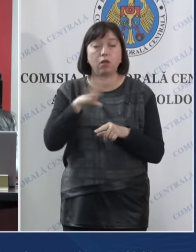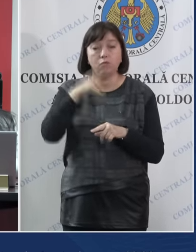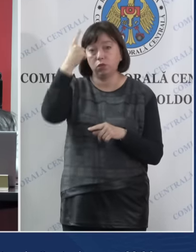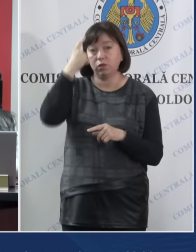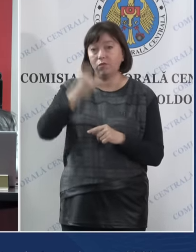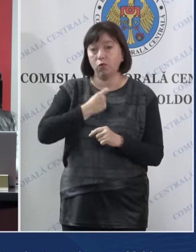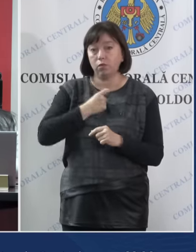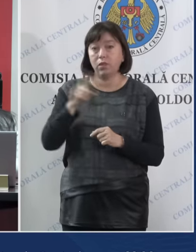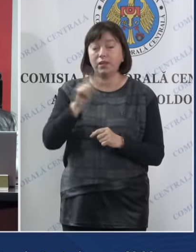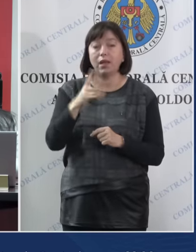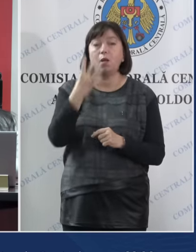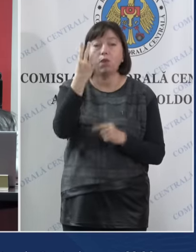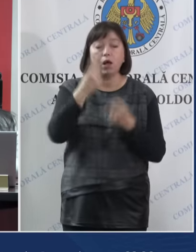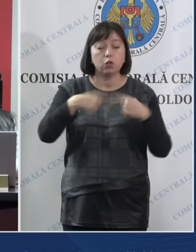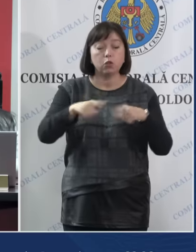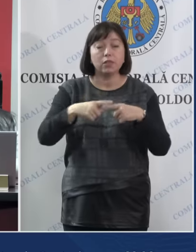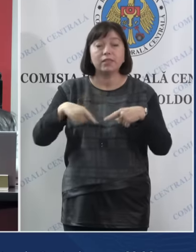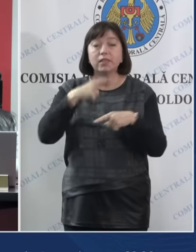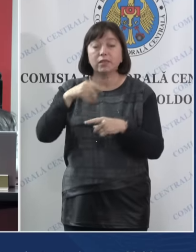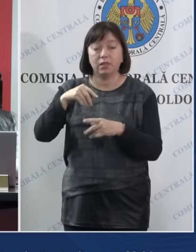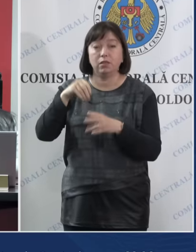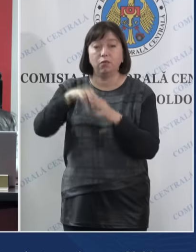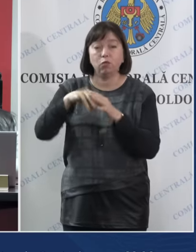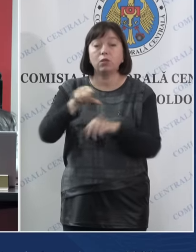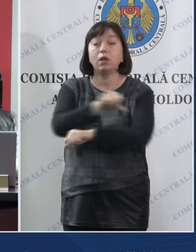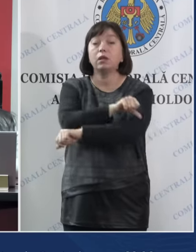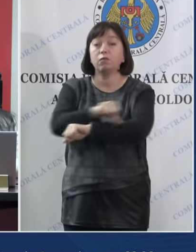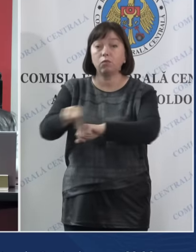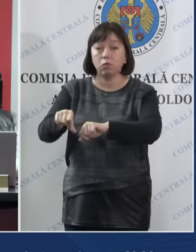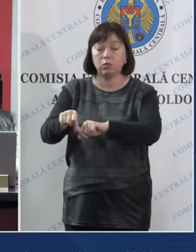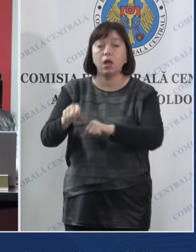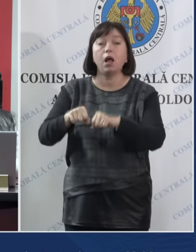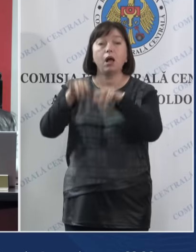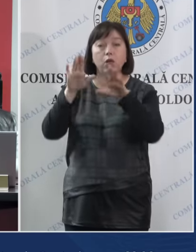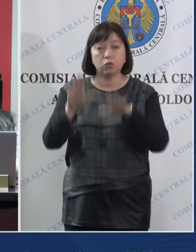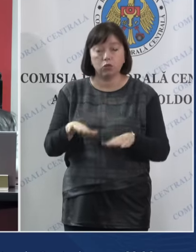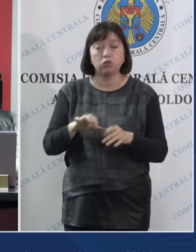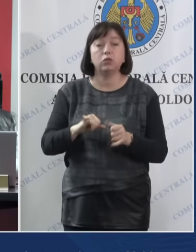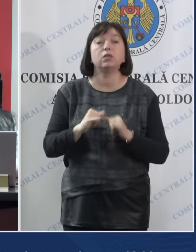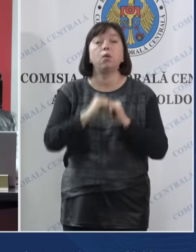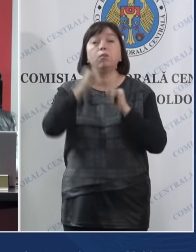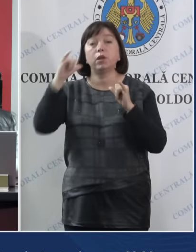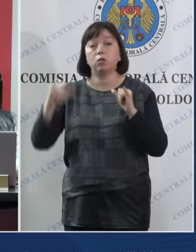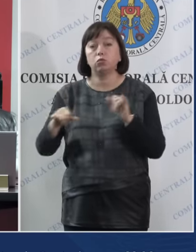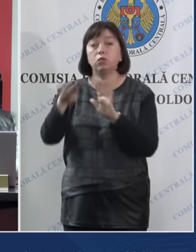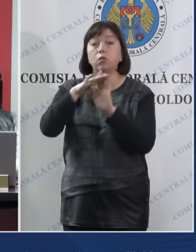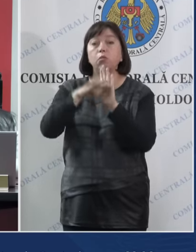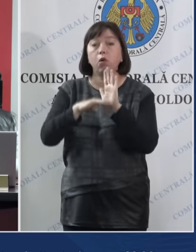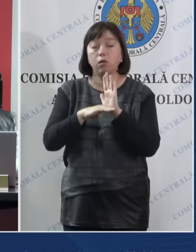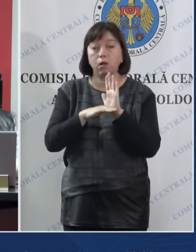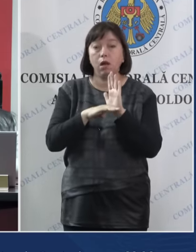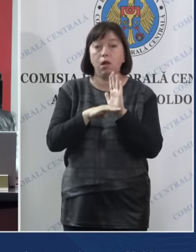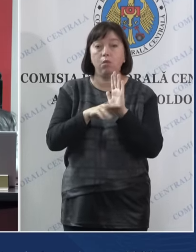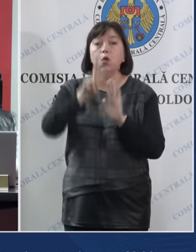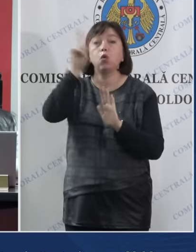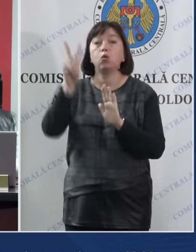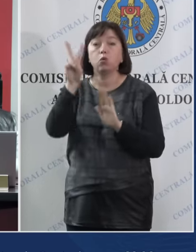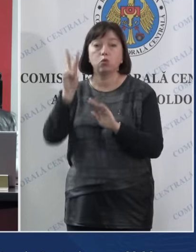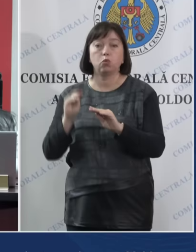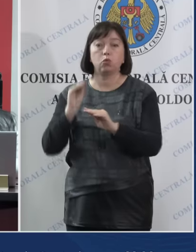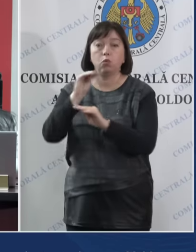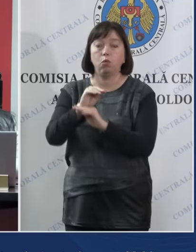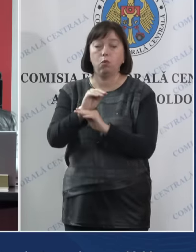informați că patru secții de votare din afara țării au decis prelungirea programului cu două ore